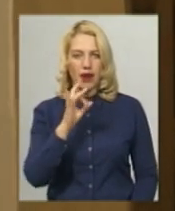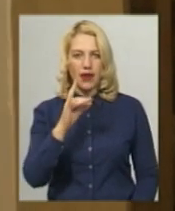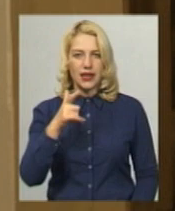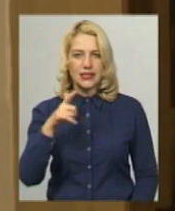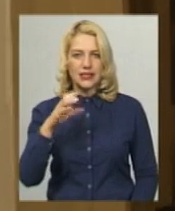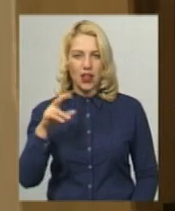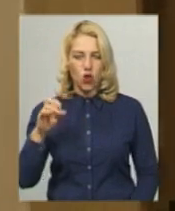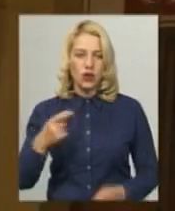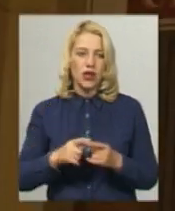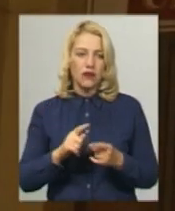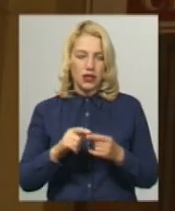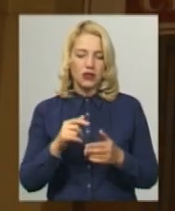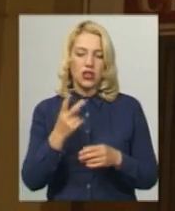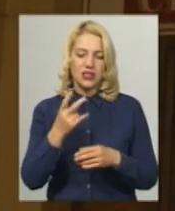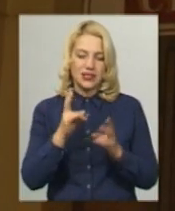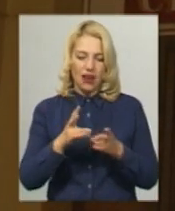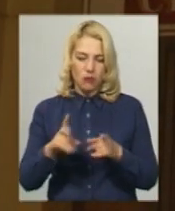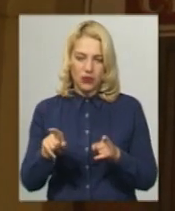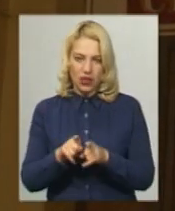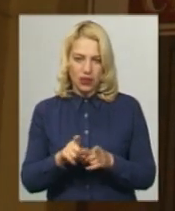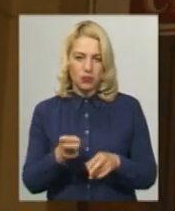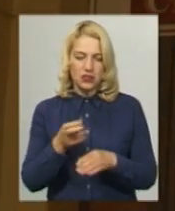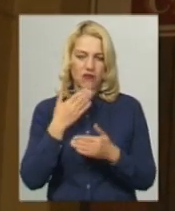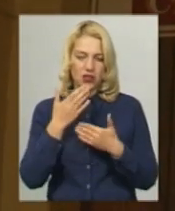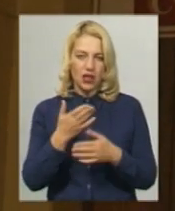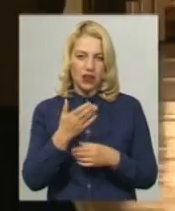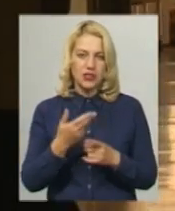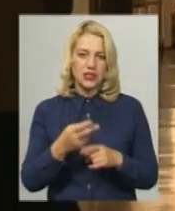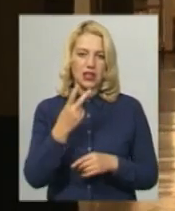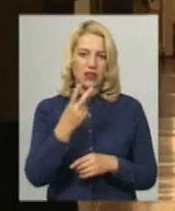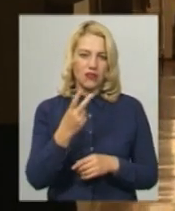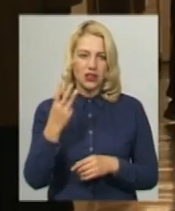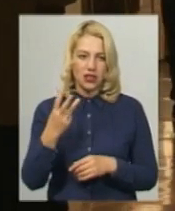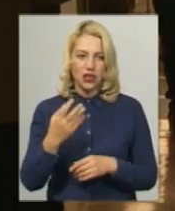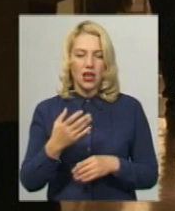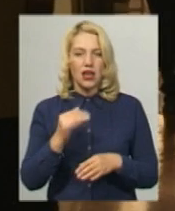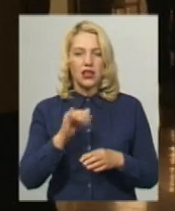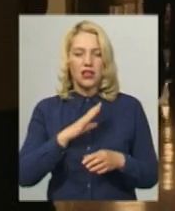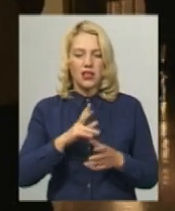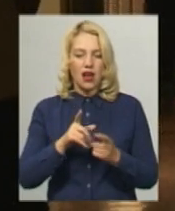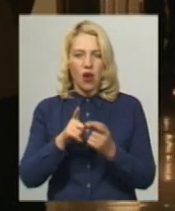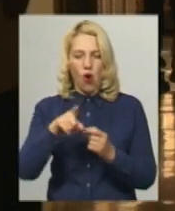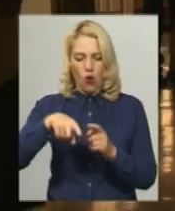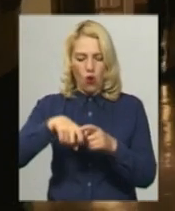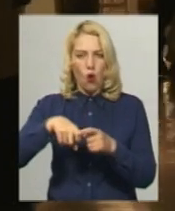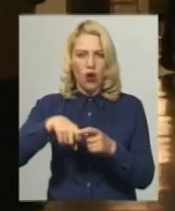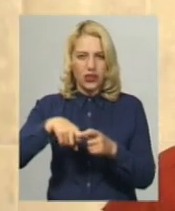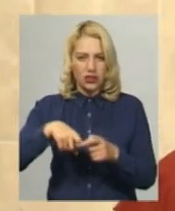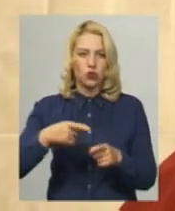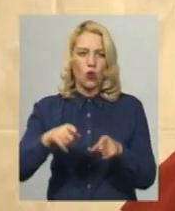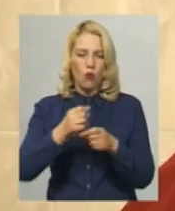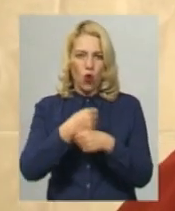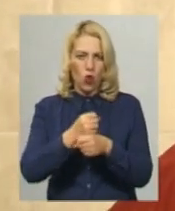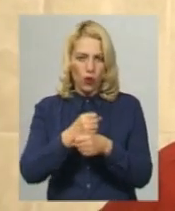звертаються двоє-троє пацієнтів. В рік проводять 100-120 операцій тільки на колінних суглобах. Раніше їх робили в малоінвазийних хірургії на старому